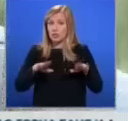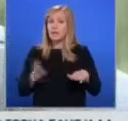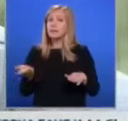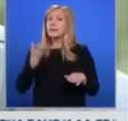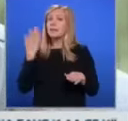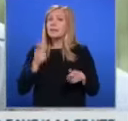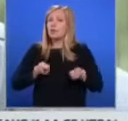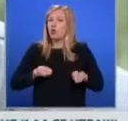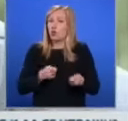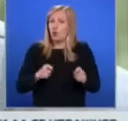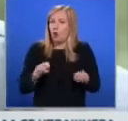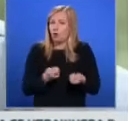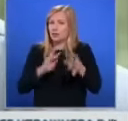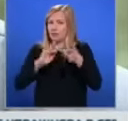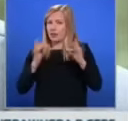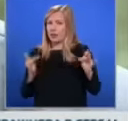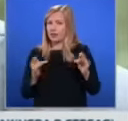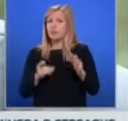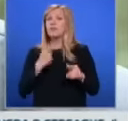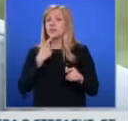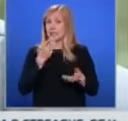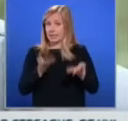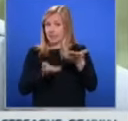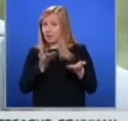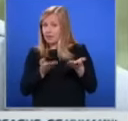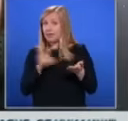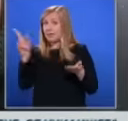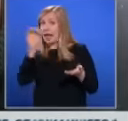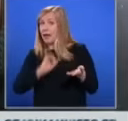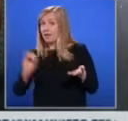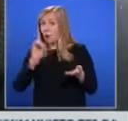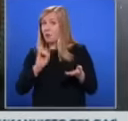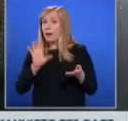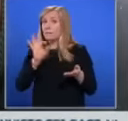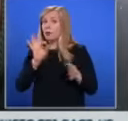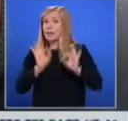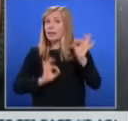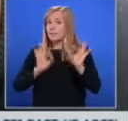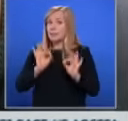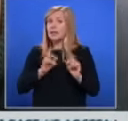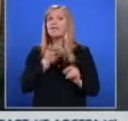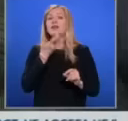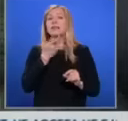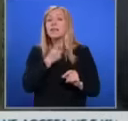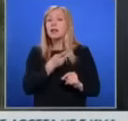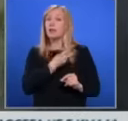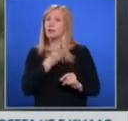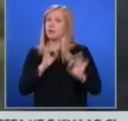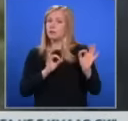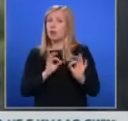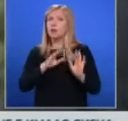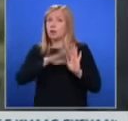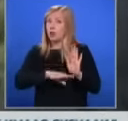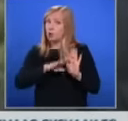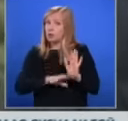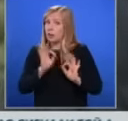социалните мрежи. За сравнение в Европейския съюз процентът е 50, а в Израел 33, един от най-низките в света.